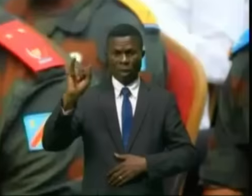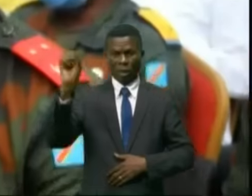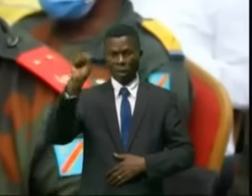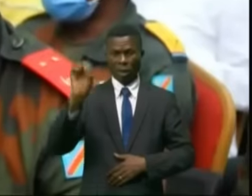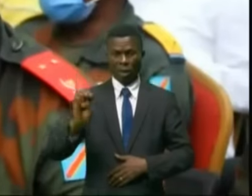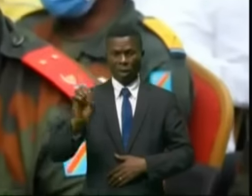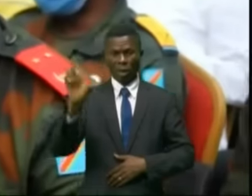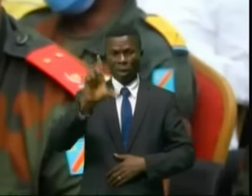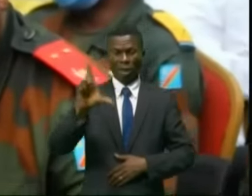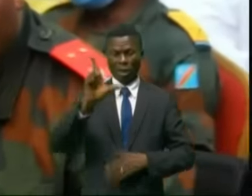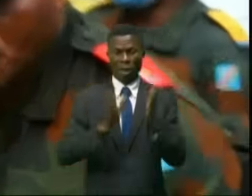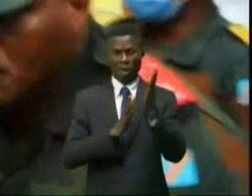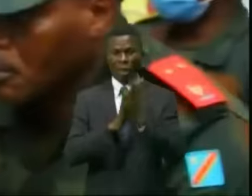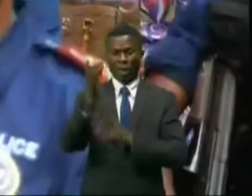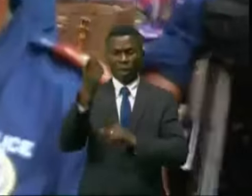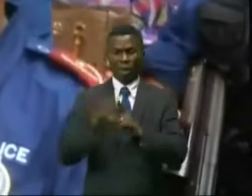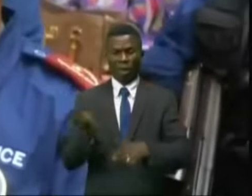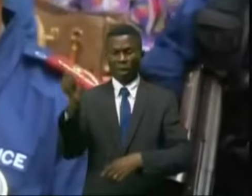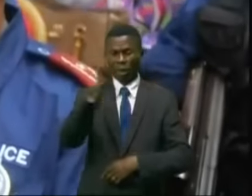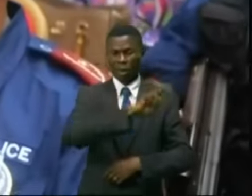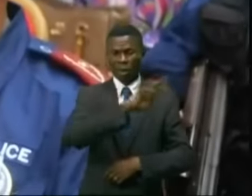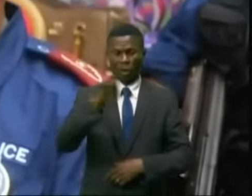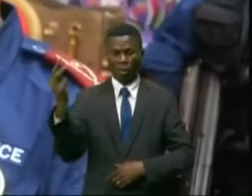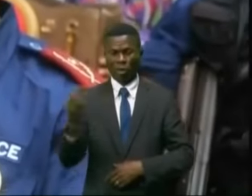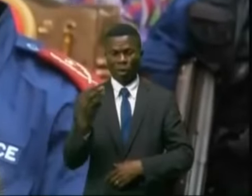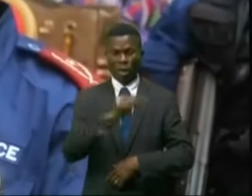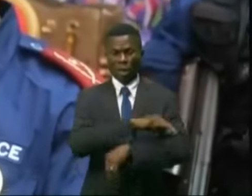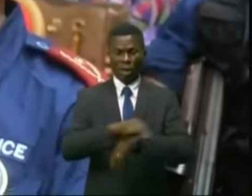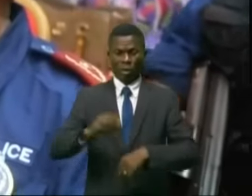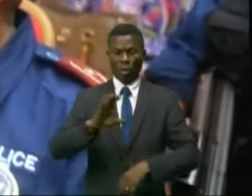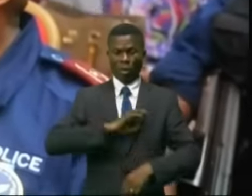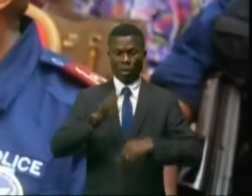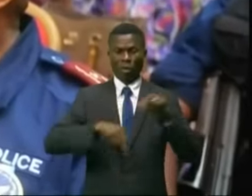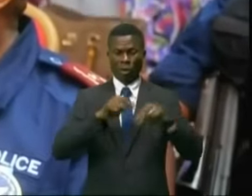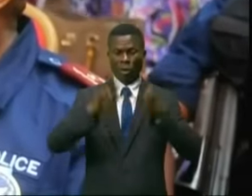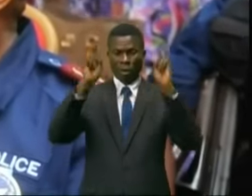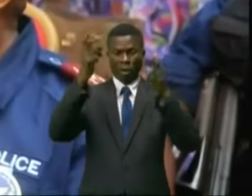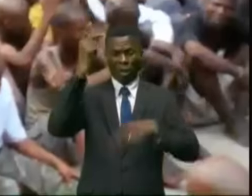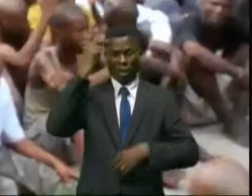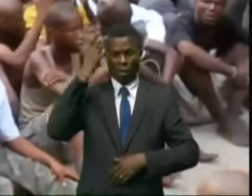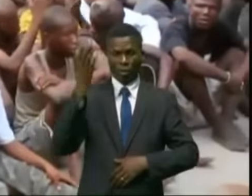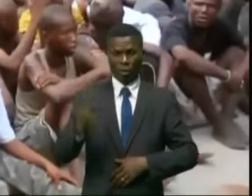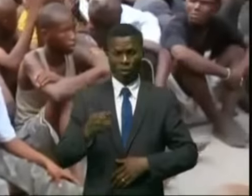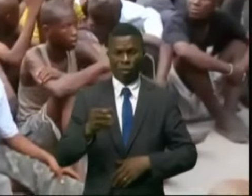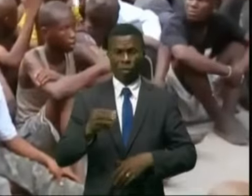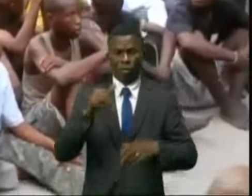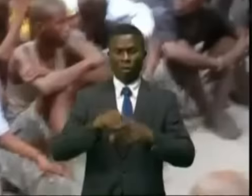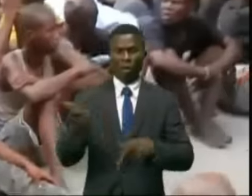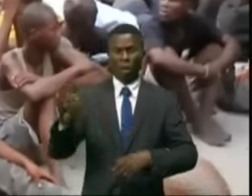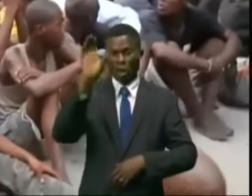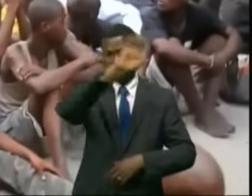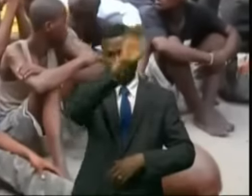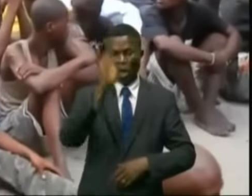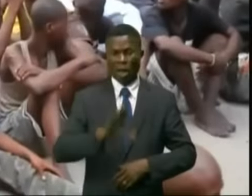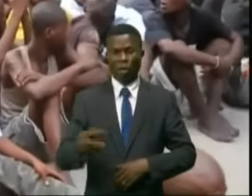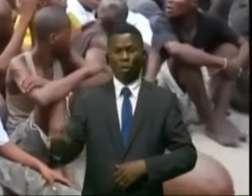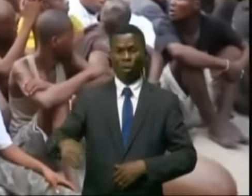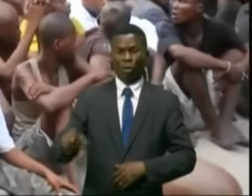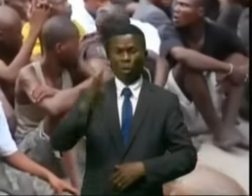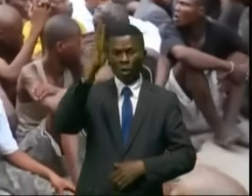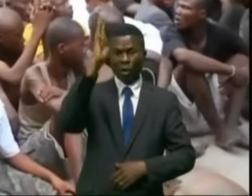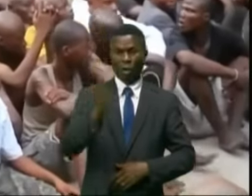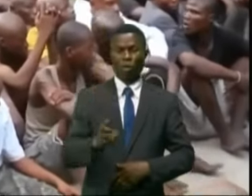lundi 15 avril 2024, au commissariat provincial de la police ville de Kinshasa, dans la commune de la Gombe, des